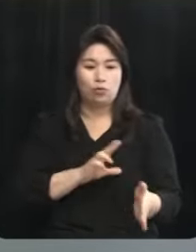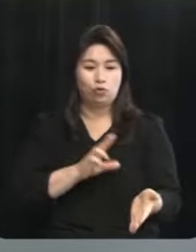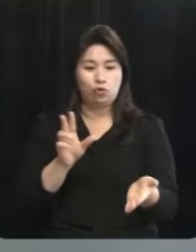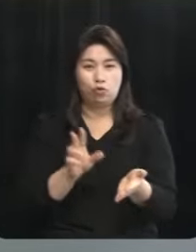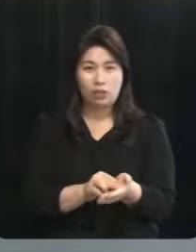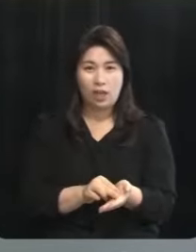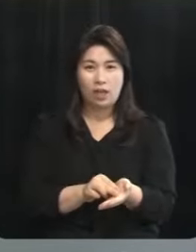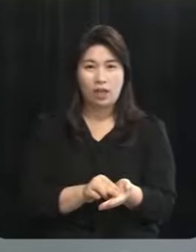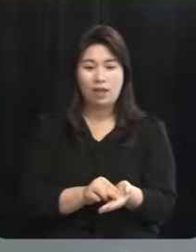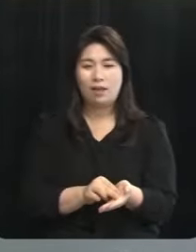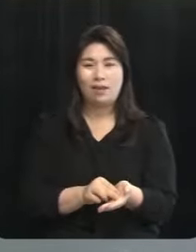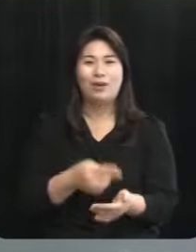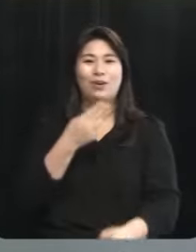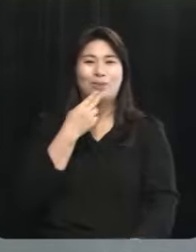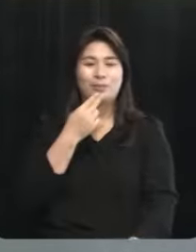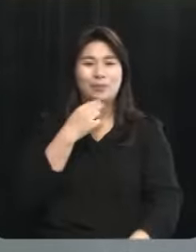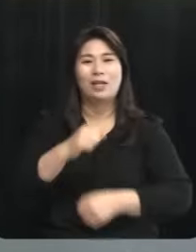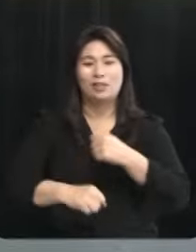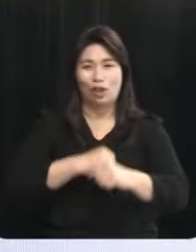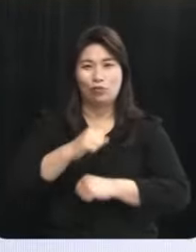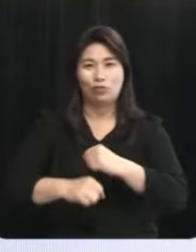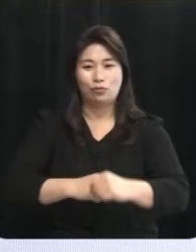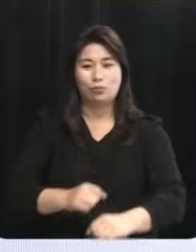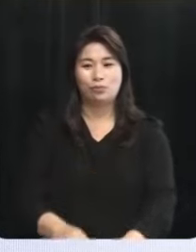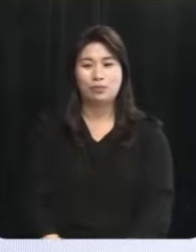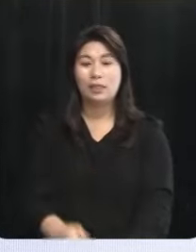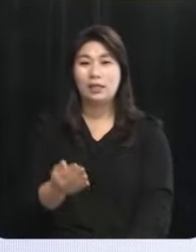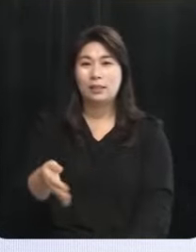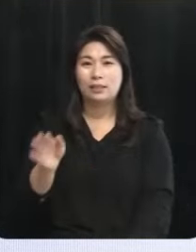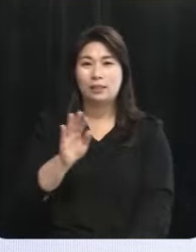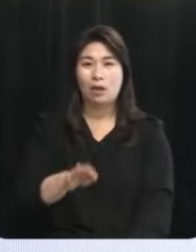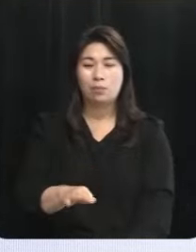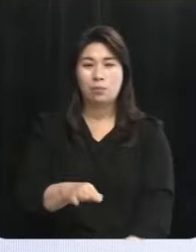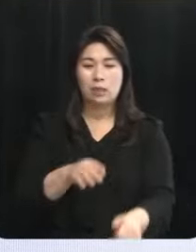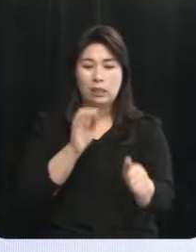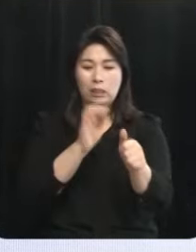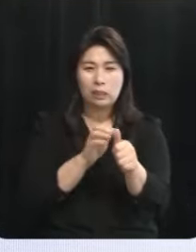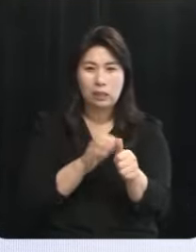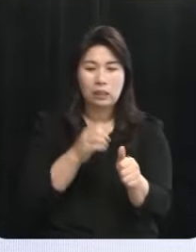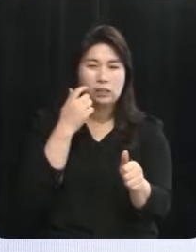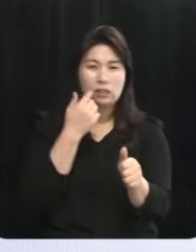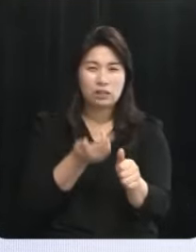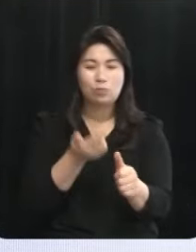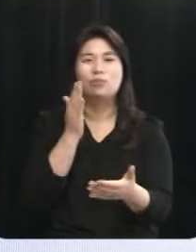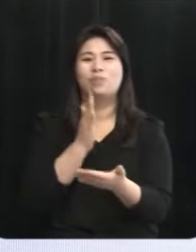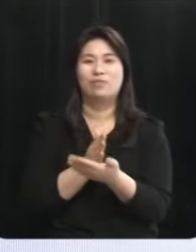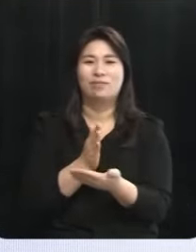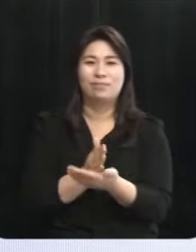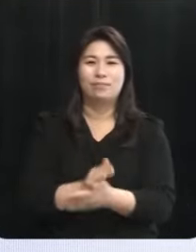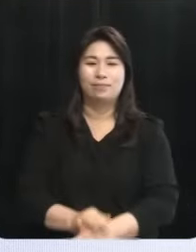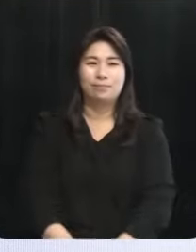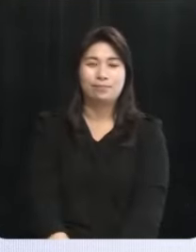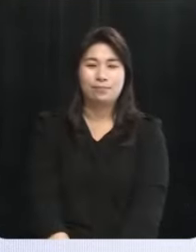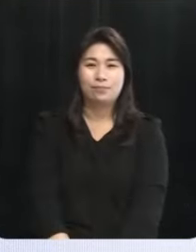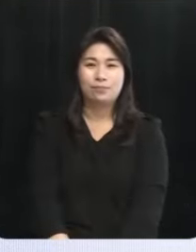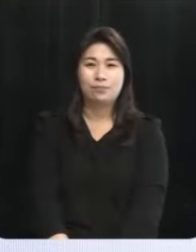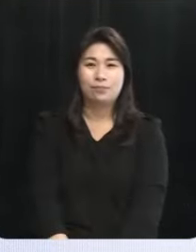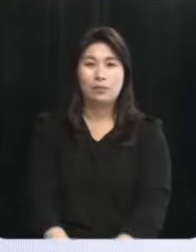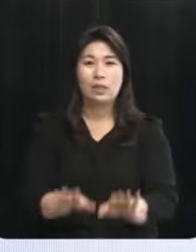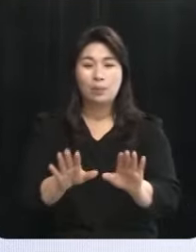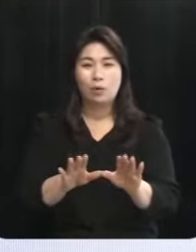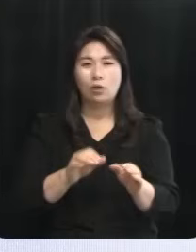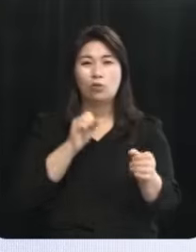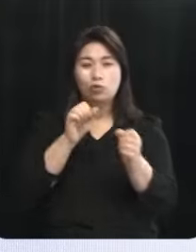특별히 제한을 두지 않겠습니다 단 인신공격성 질문은 삼가주시기를 바라겠습니다 이번에는